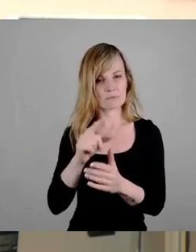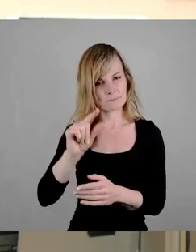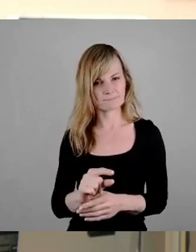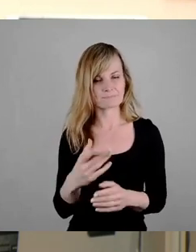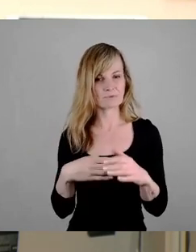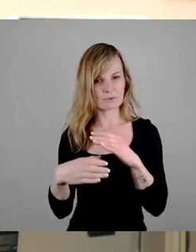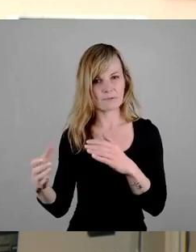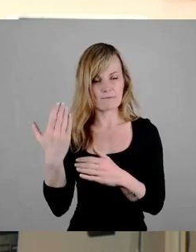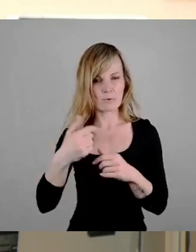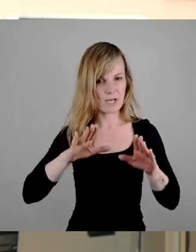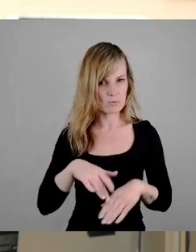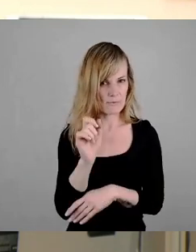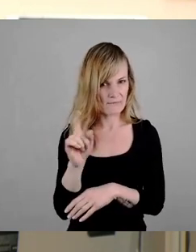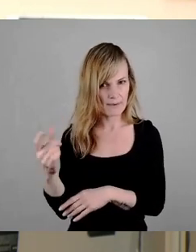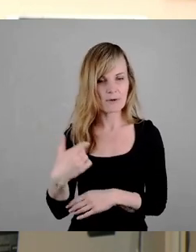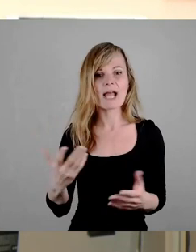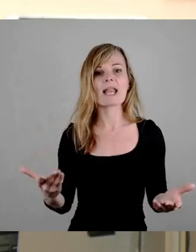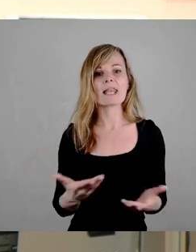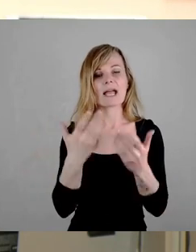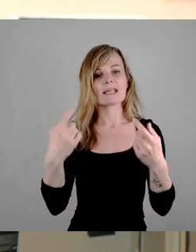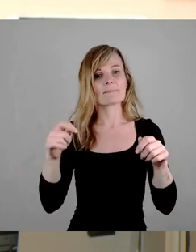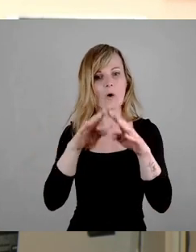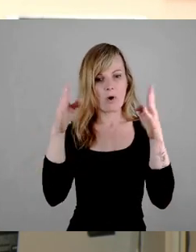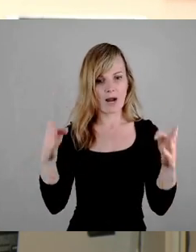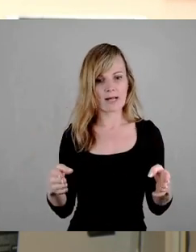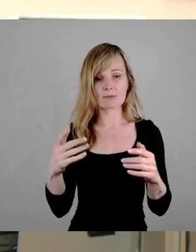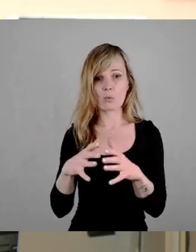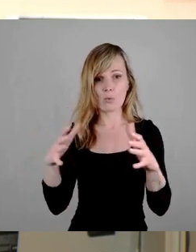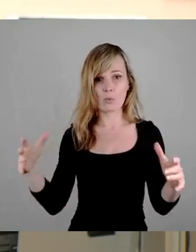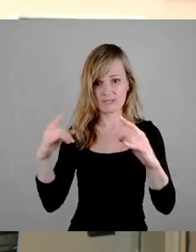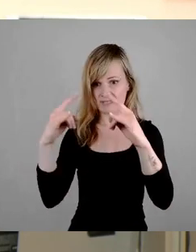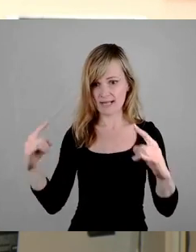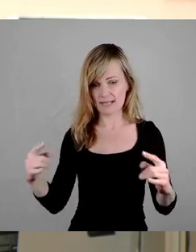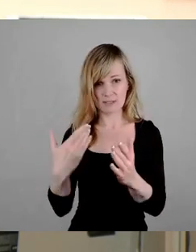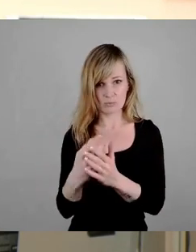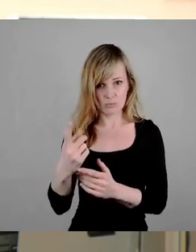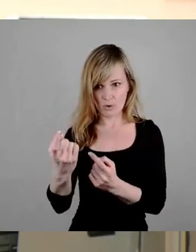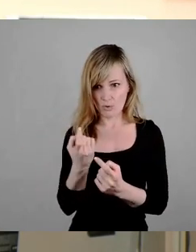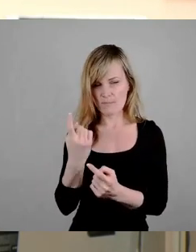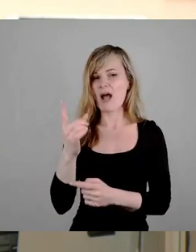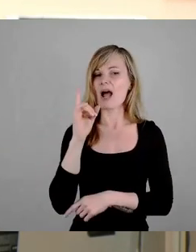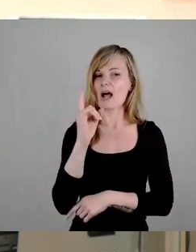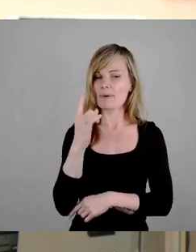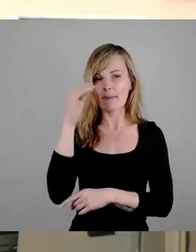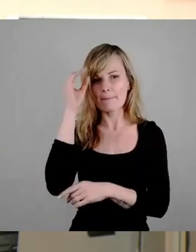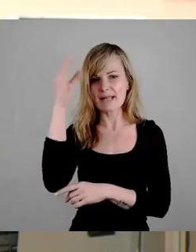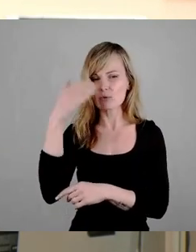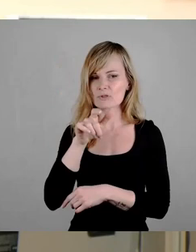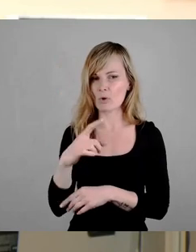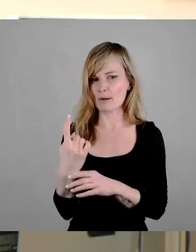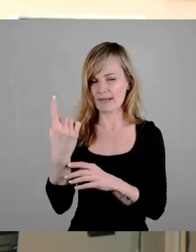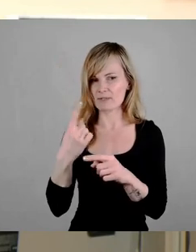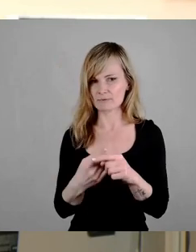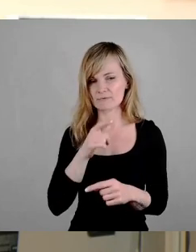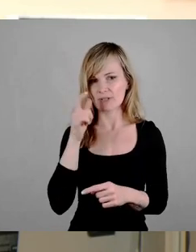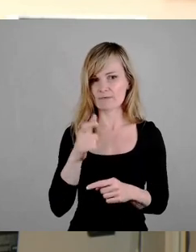Asylbewerbern in Leichtbauhallen und Großhelden ausgesprochen hat. Aber Bildungsbürgermeister und Verantwortlicher